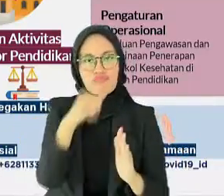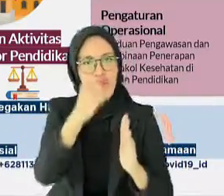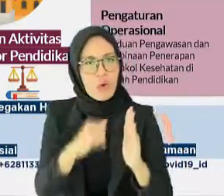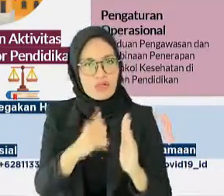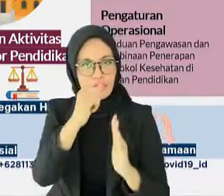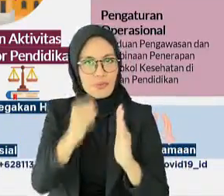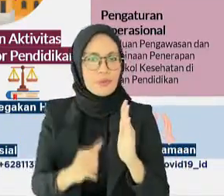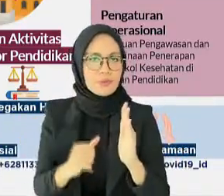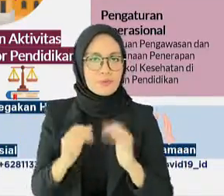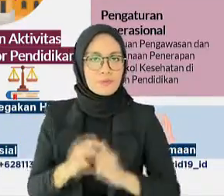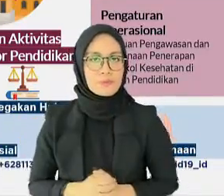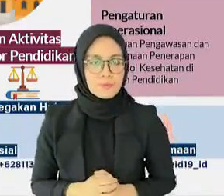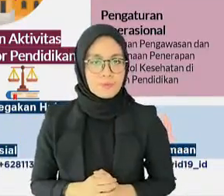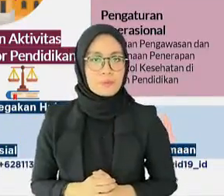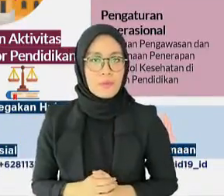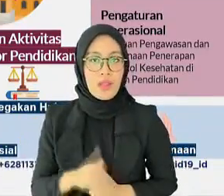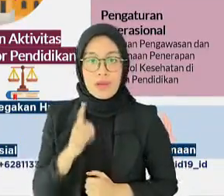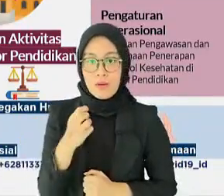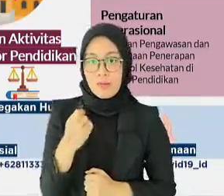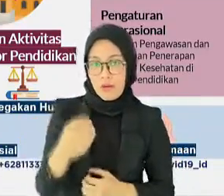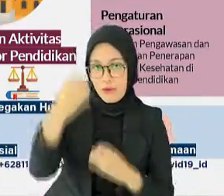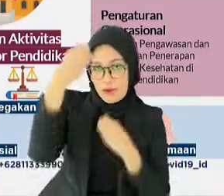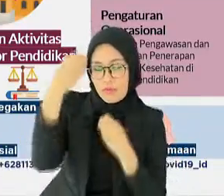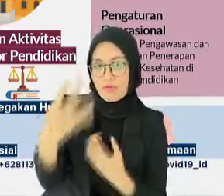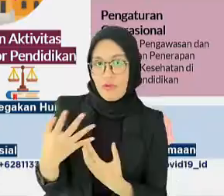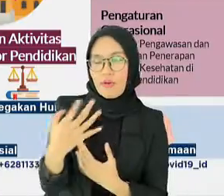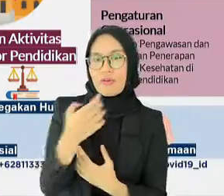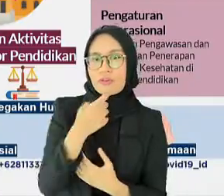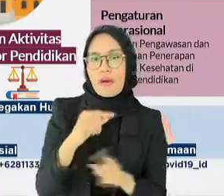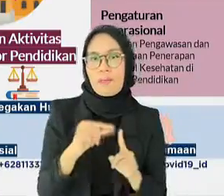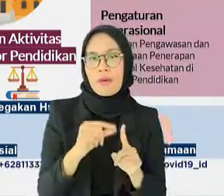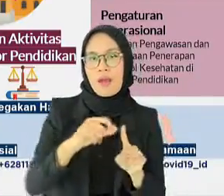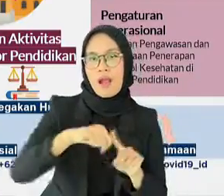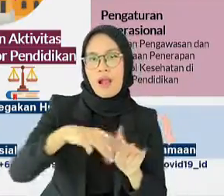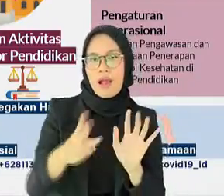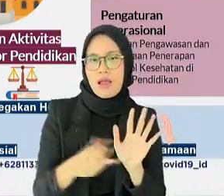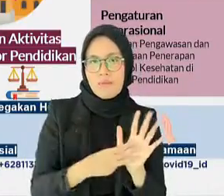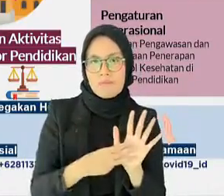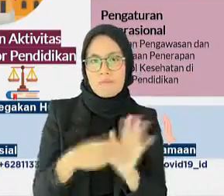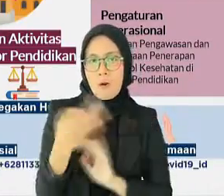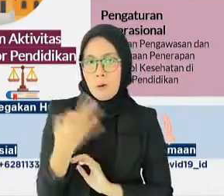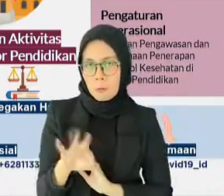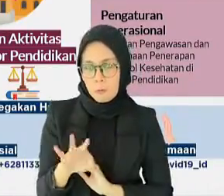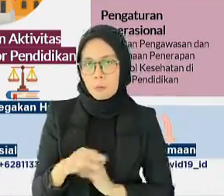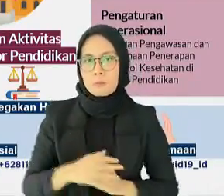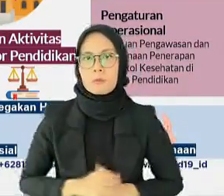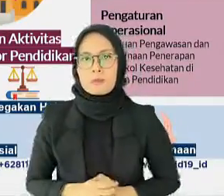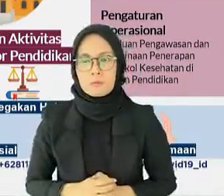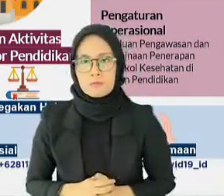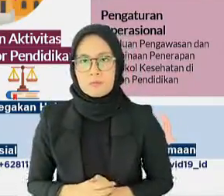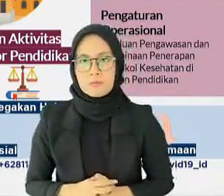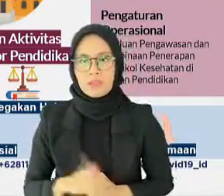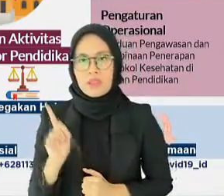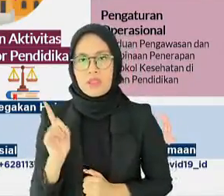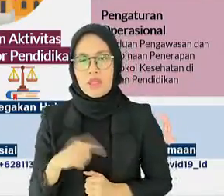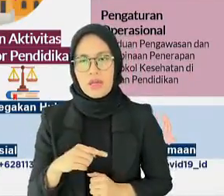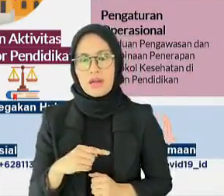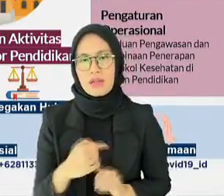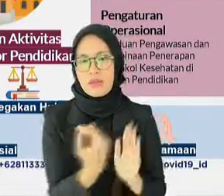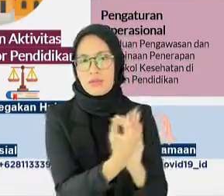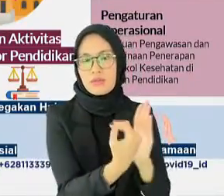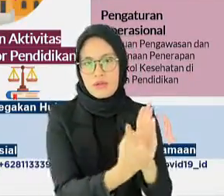Berikut beberapa update pengaturan PPKM di wilayah Jawa-Bali berdasarkan instruksi Menteri Dalam Negeri No.